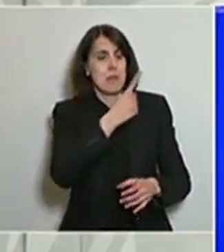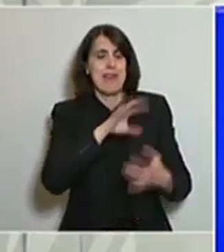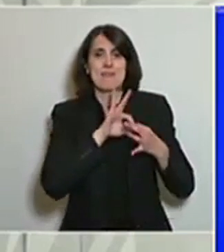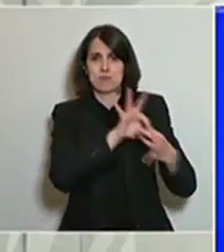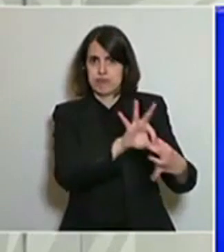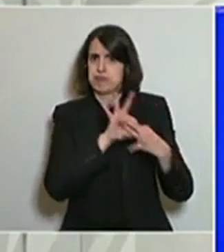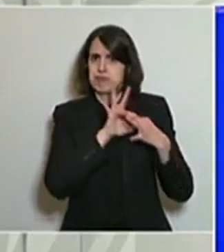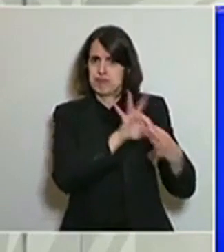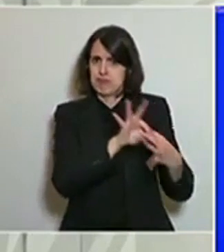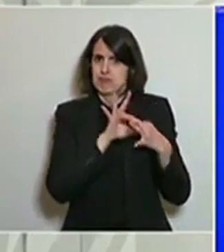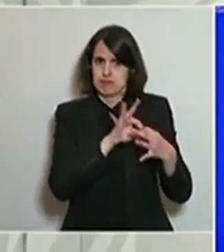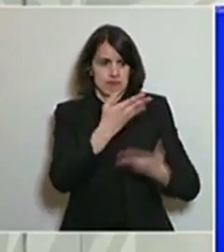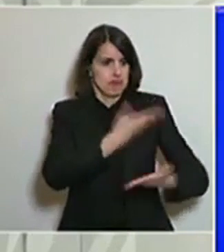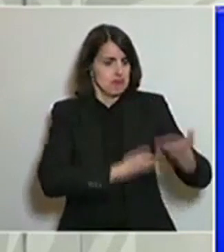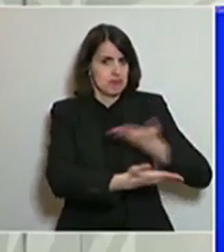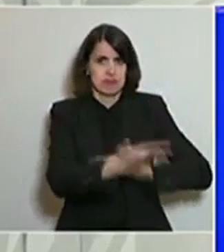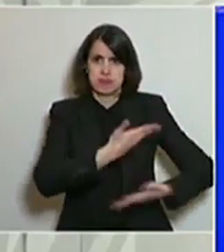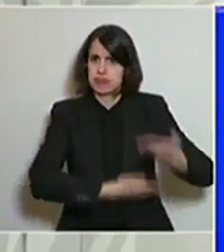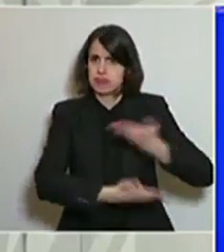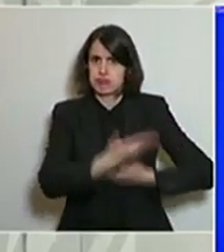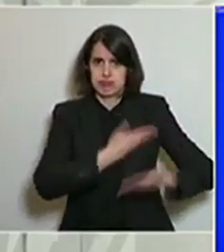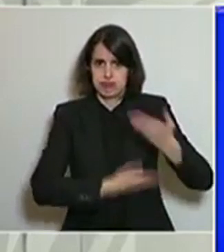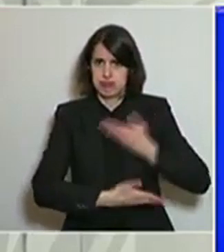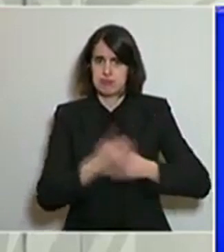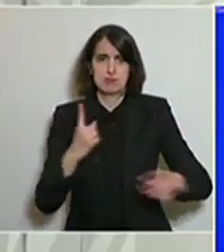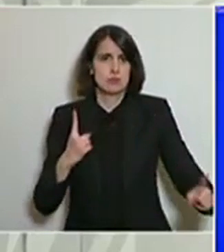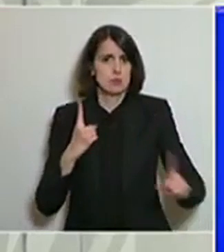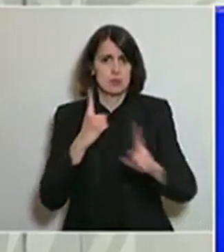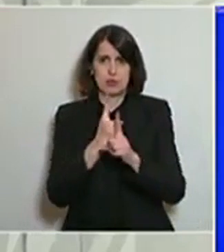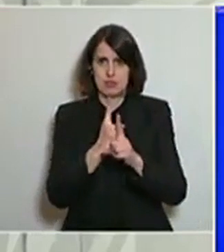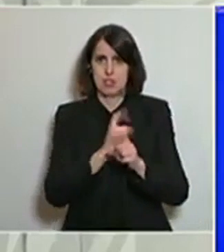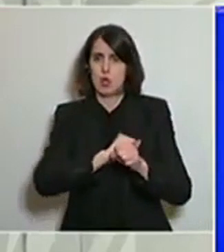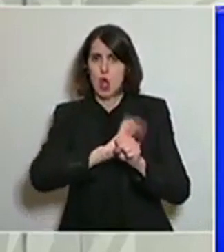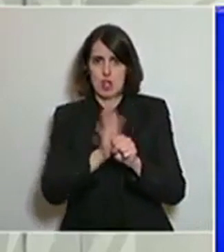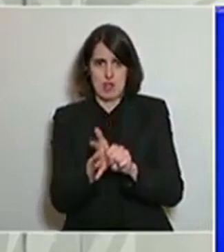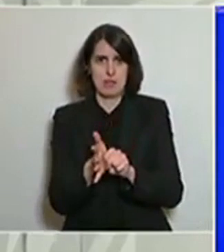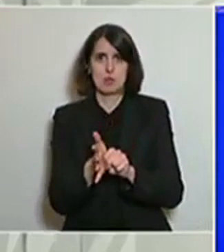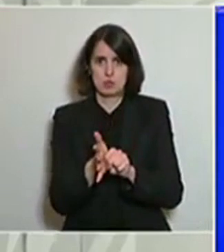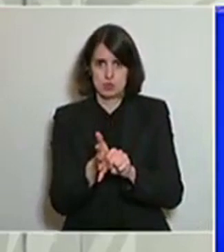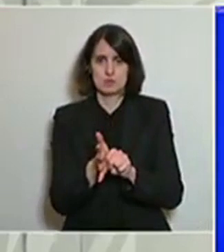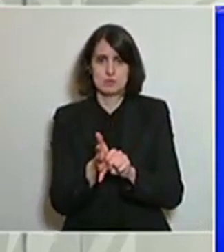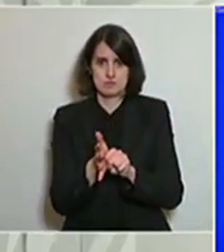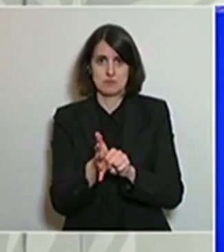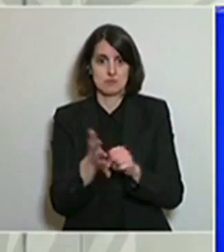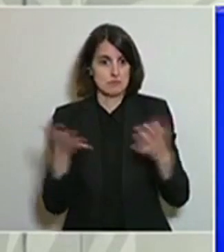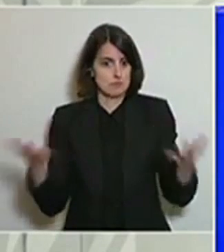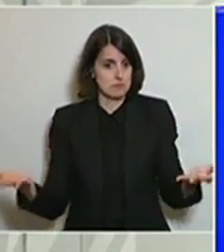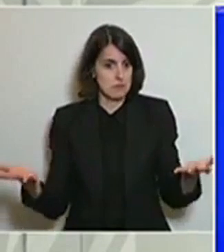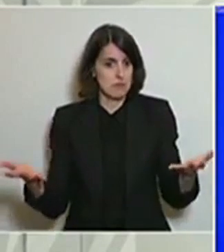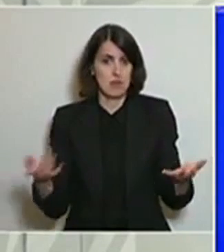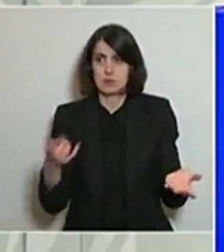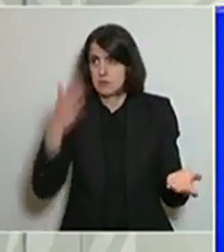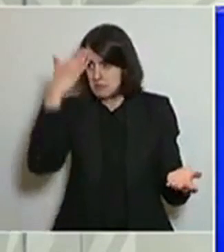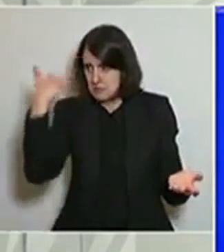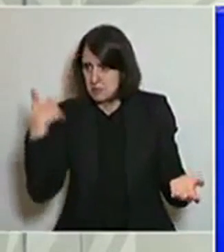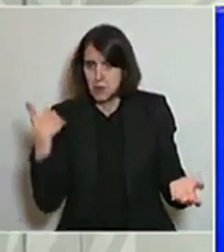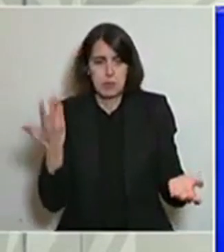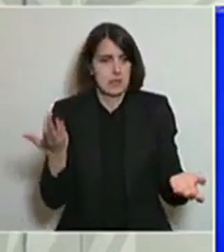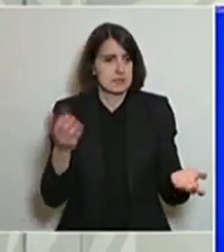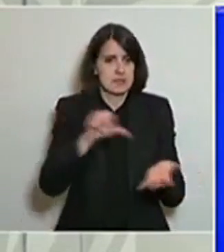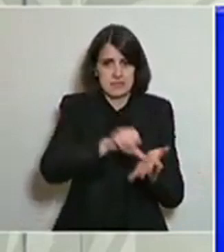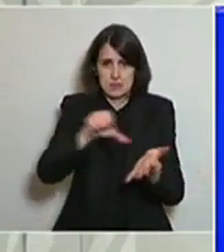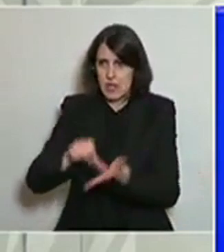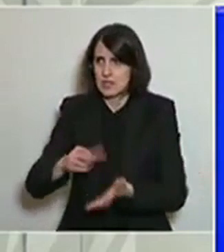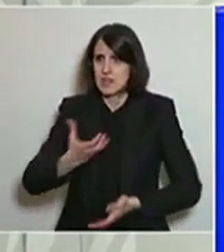al govern de Catalunya a l'hora de combatre aquesta crisi del coronavirus. per tant, totes aquestes administracions locals, ajuntaments,